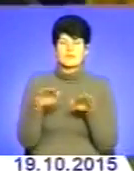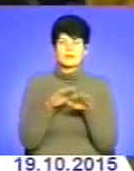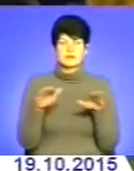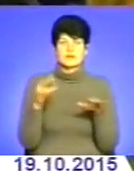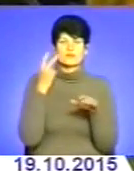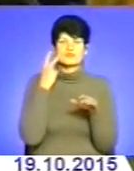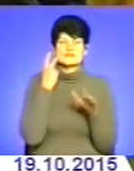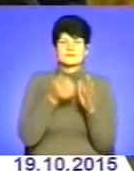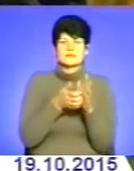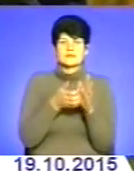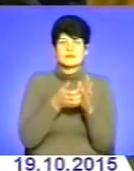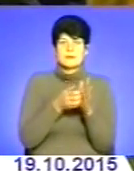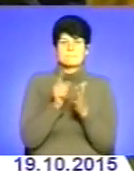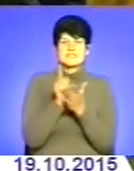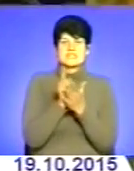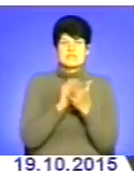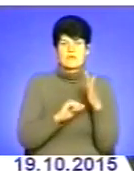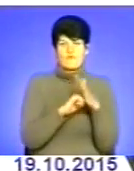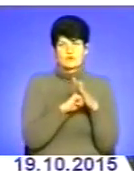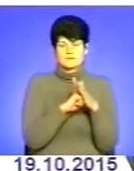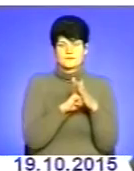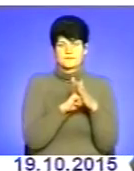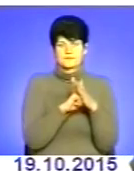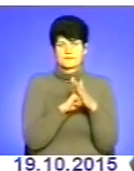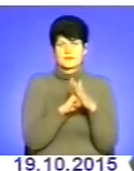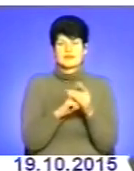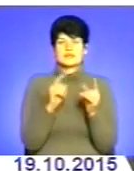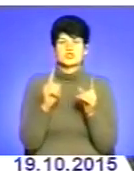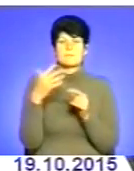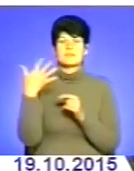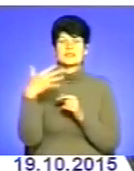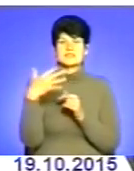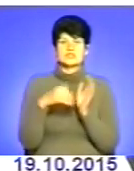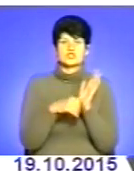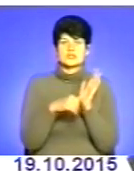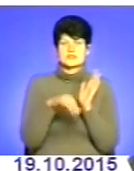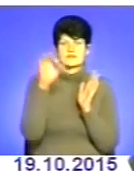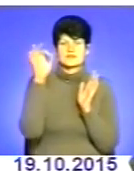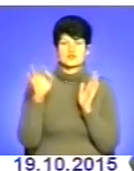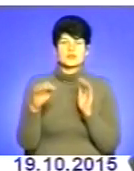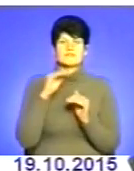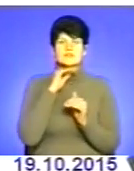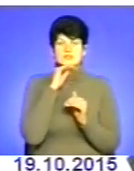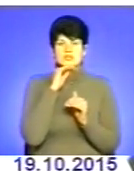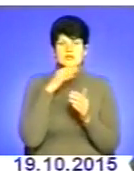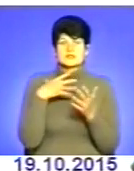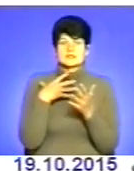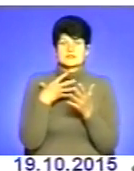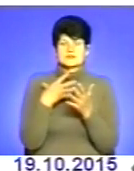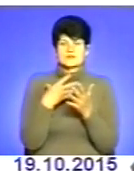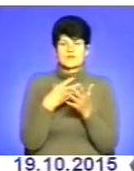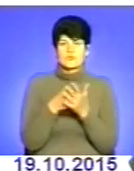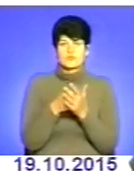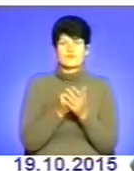постійний дефіцит пенсійного фонду Лише 50 або 60 відсотків вистачає власного ресурсу пенсійного